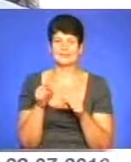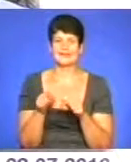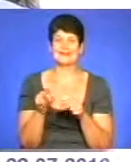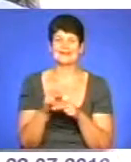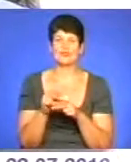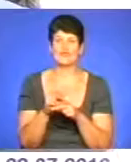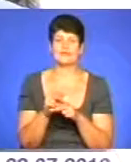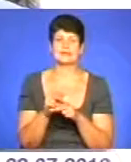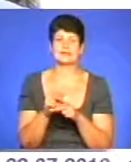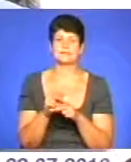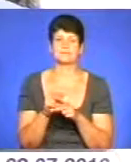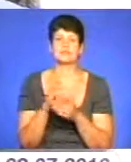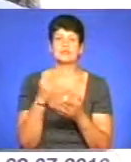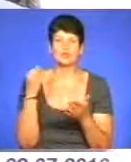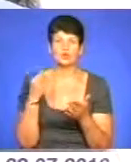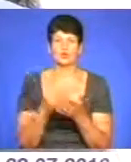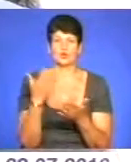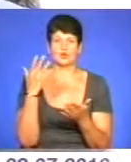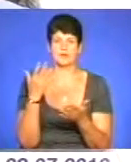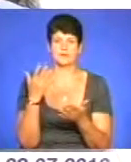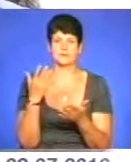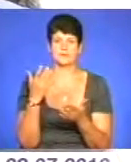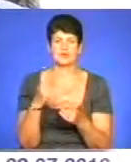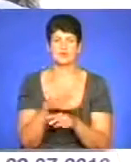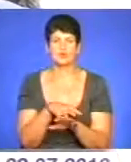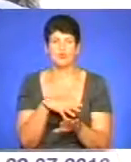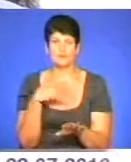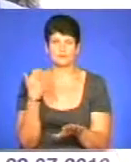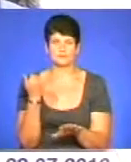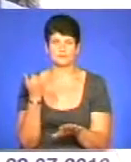йде і дороговартісніше, і довше.